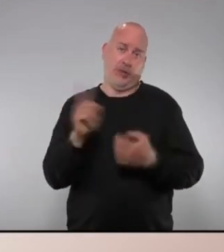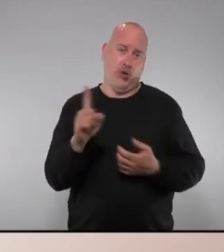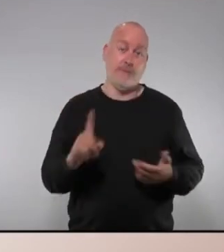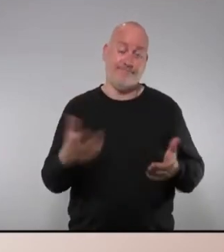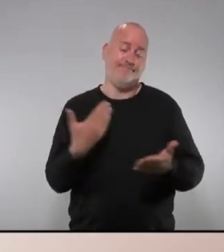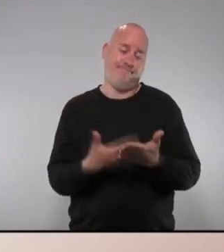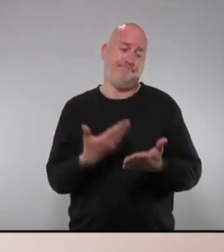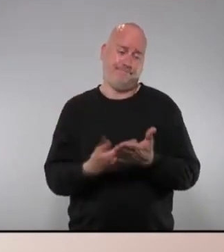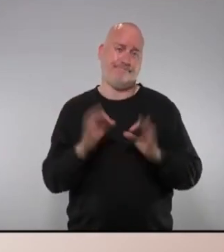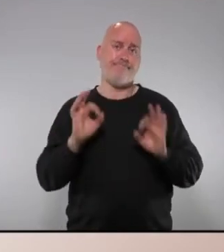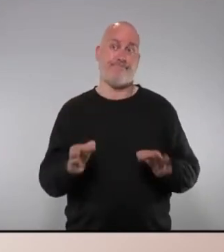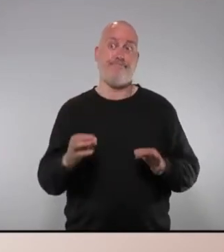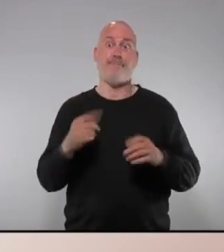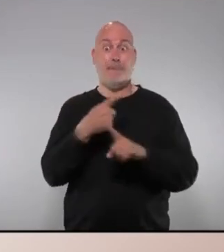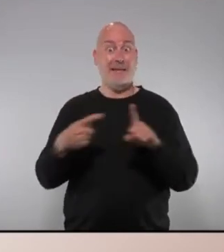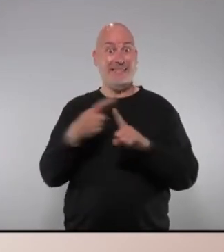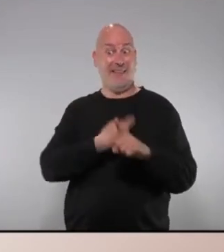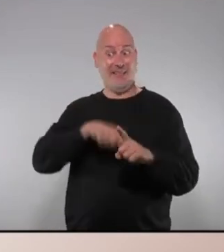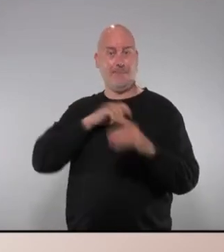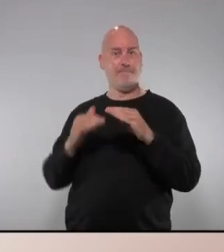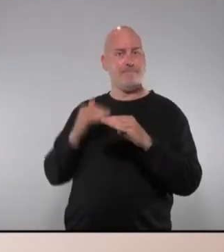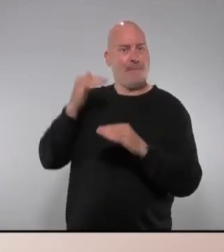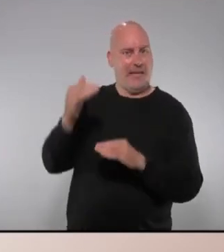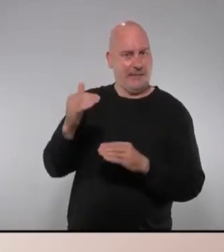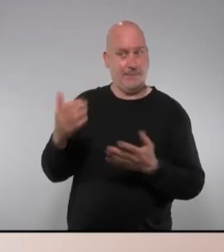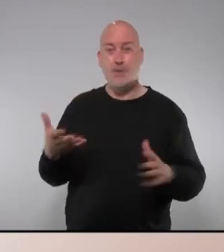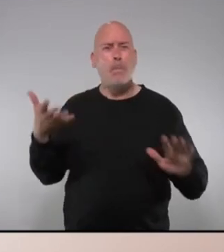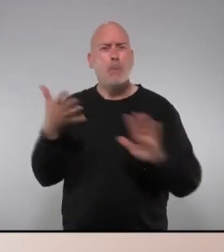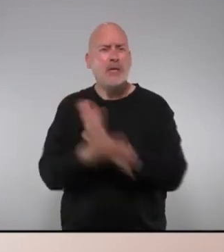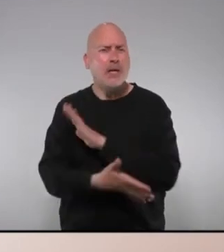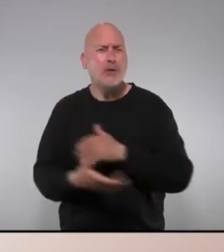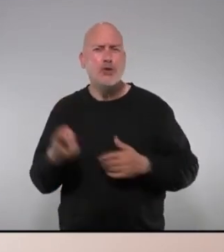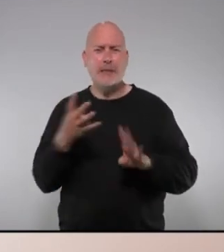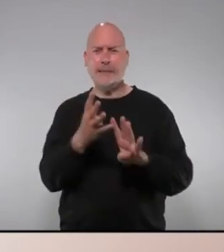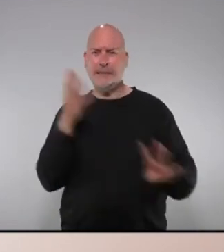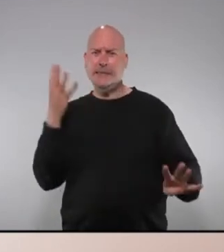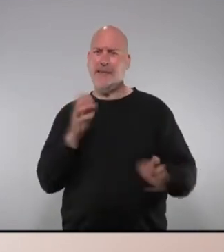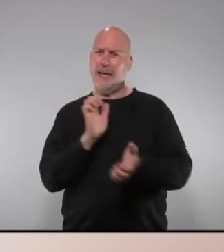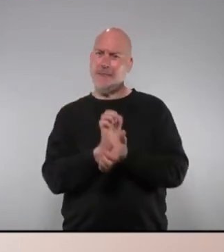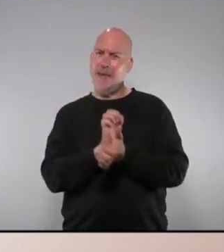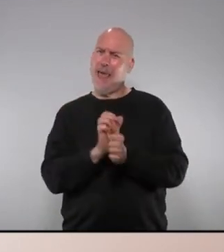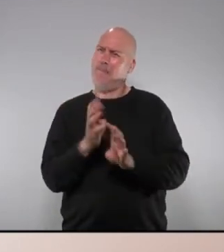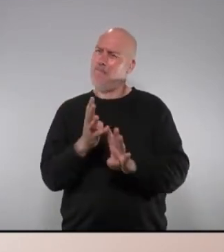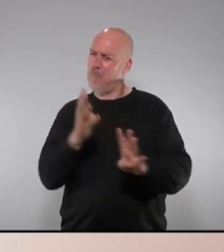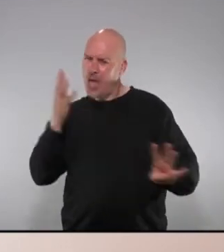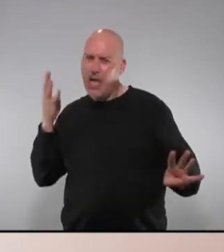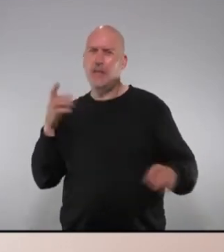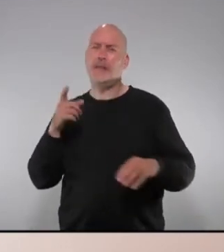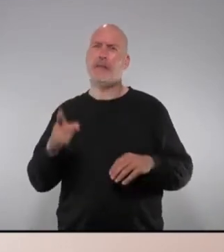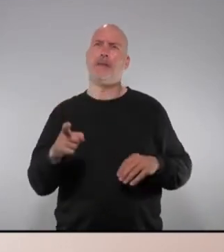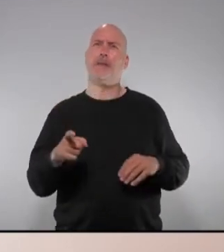és evident que estem per sobre de la mitjana d'Espanya quins són els motius pels quals nosaltres tenim llistes d'espera més llargues i també